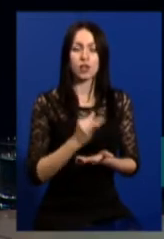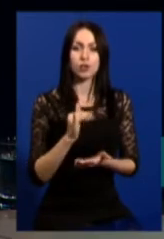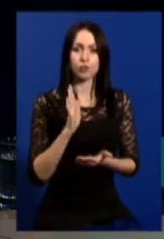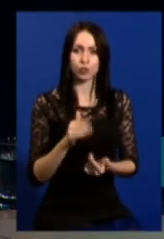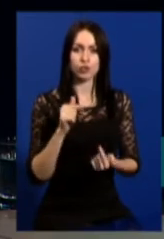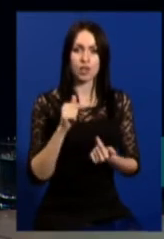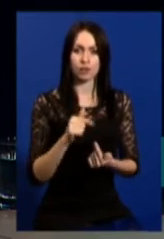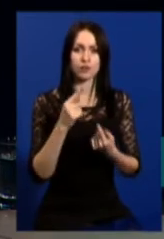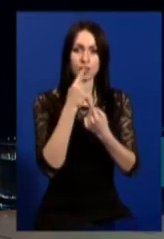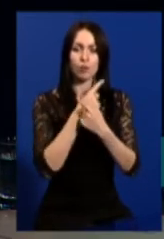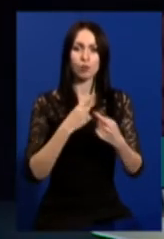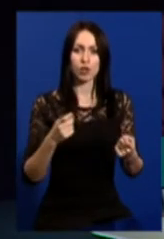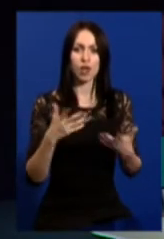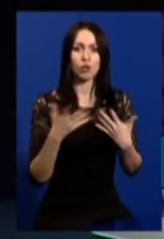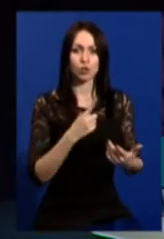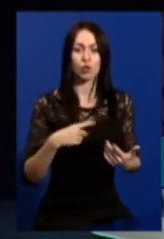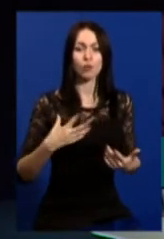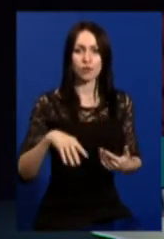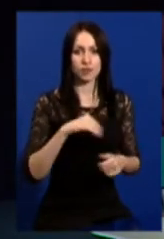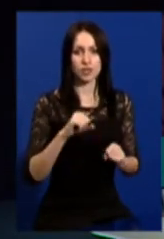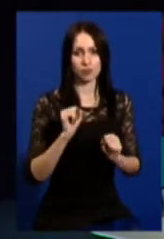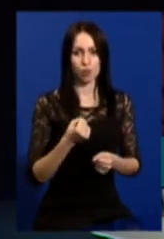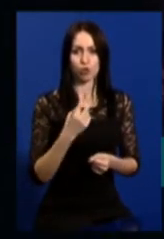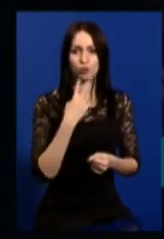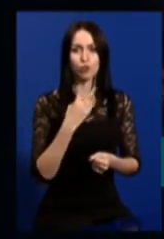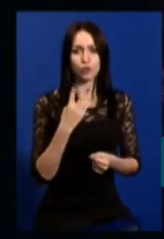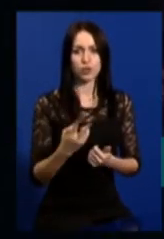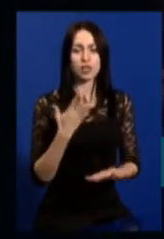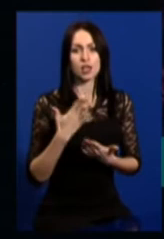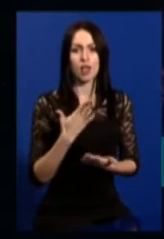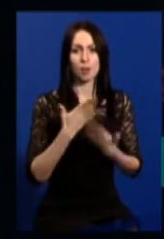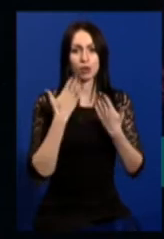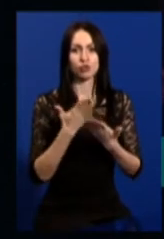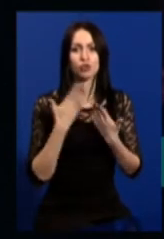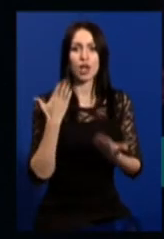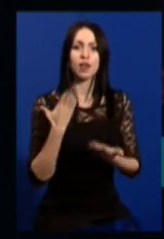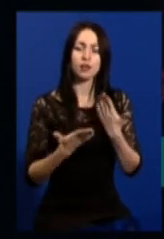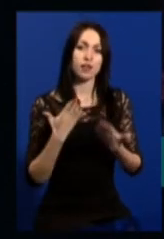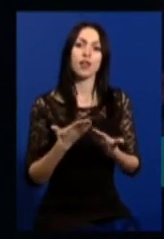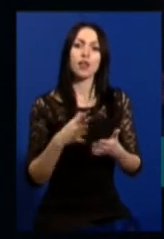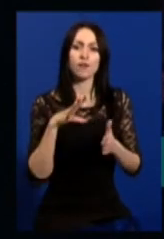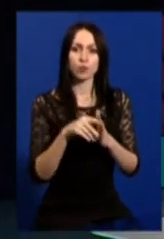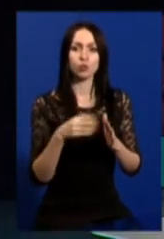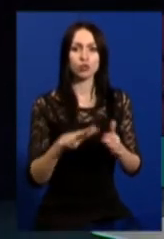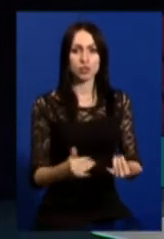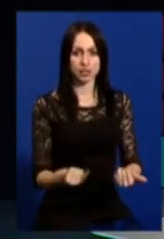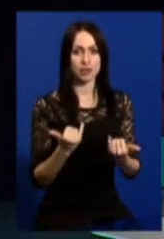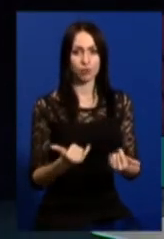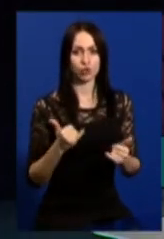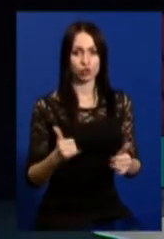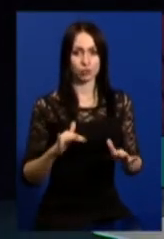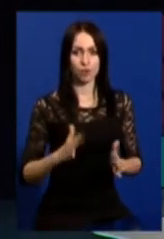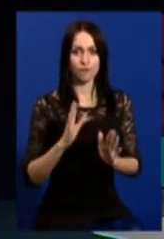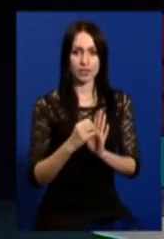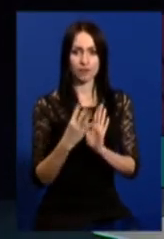відповідна публікація, яку ми всі зможемо побачити або прочитати. Чи запроваджений сьогодні, на даний момент, на